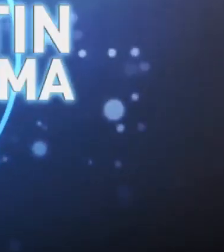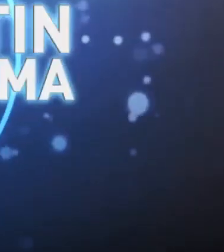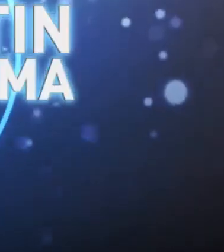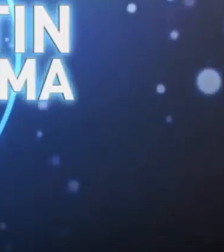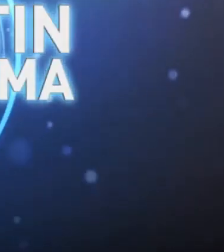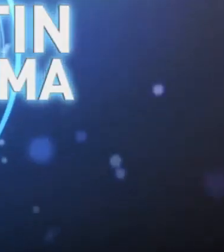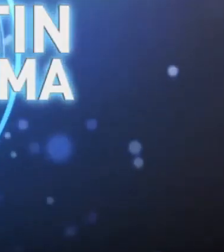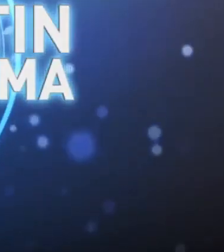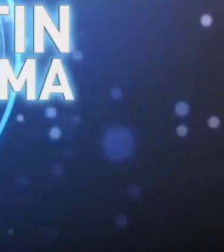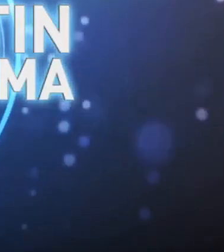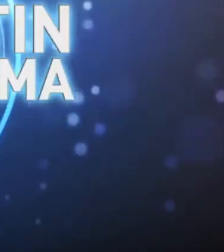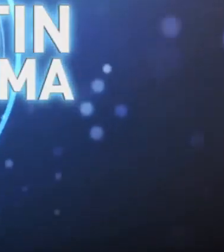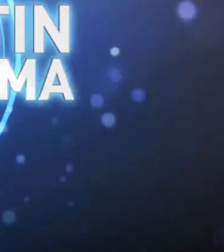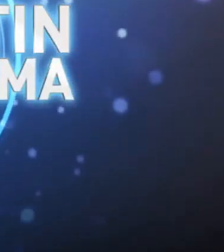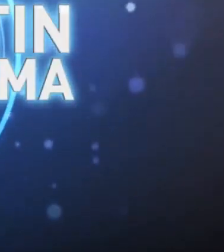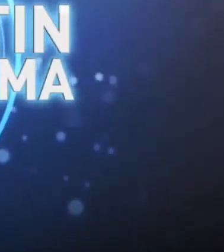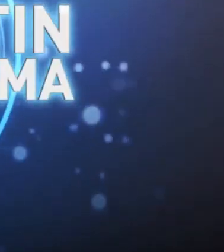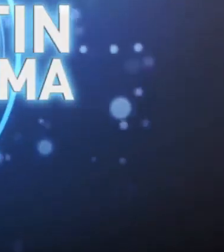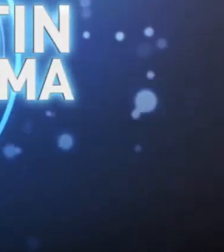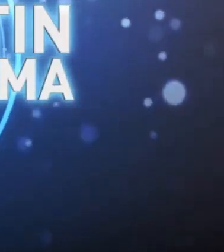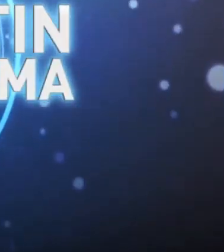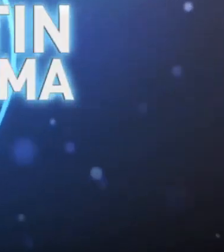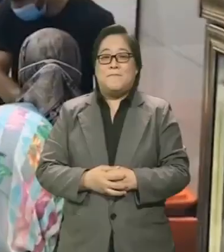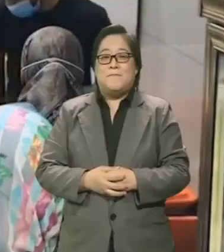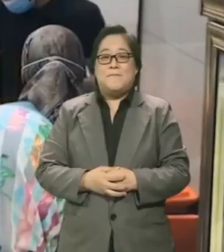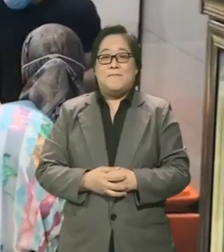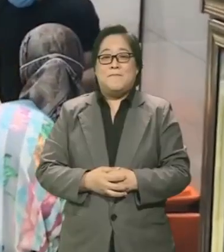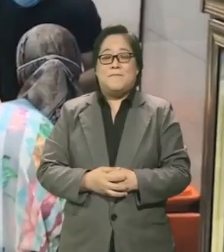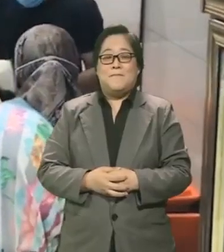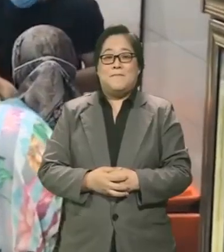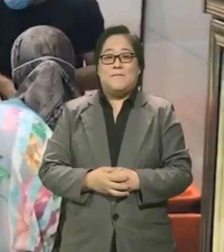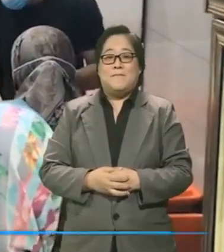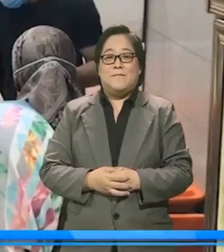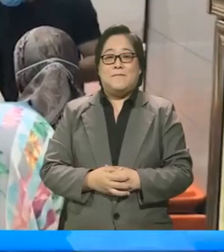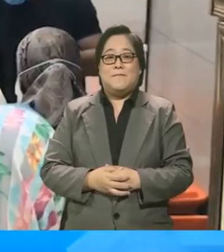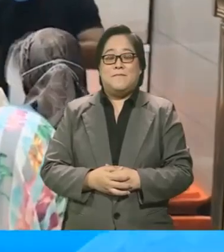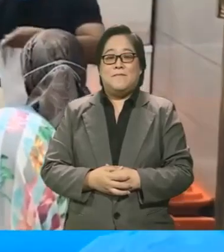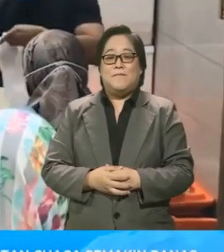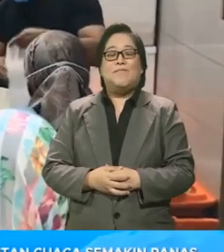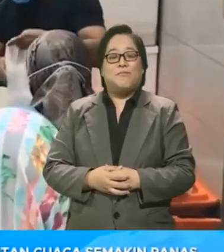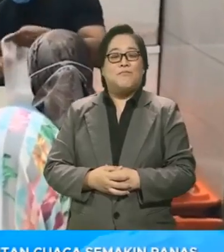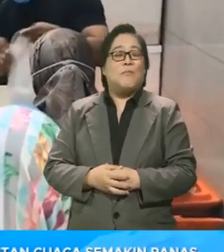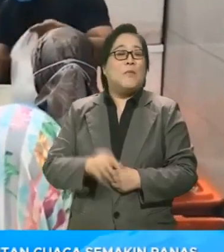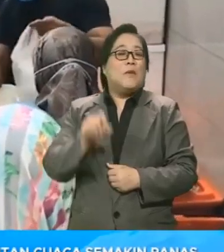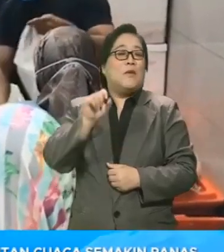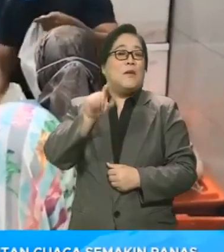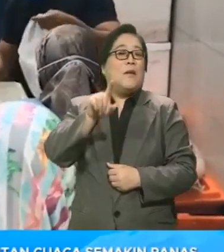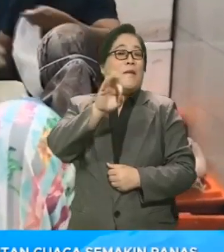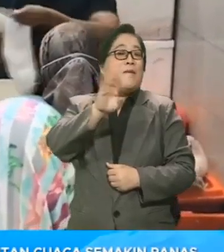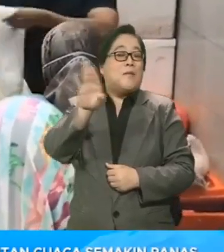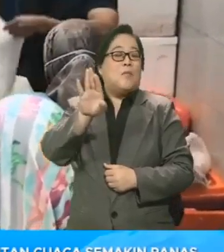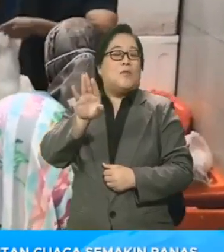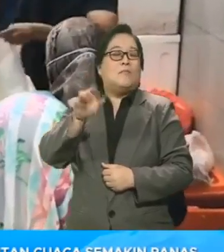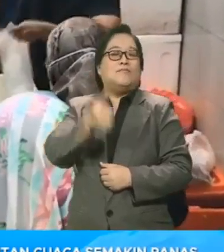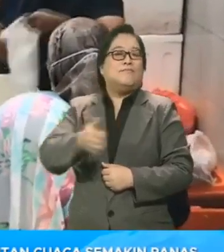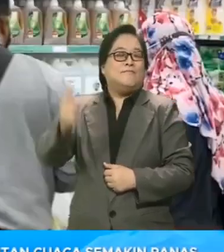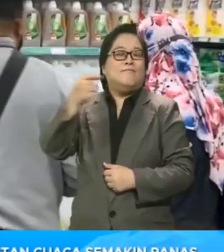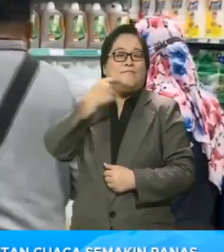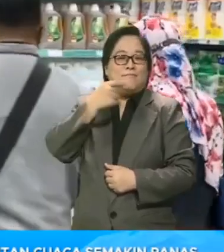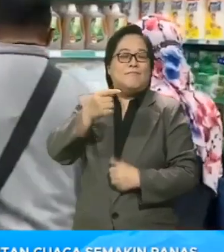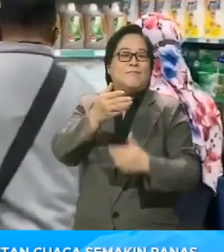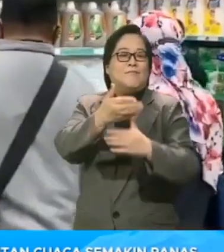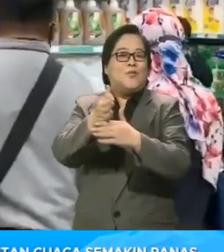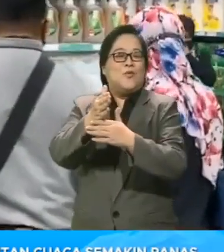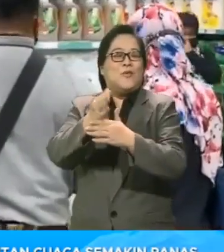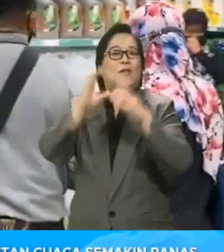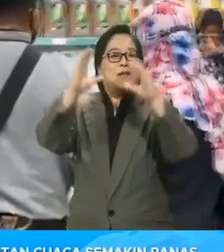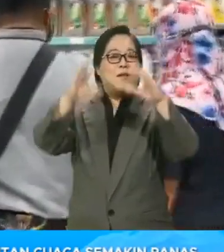berkongsi